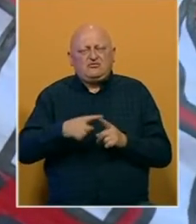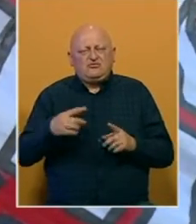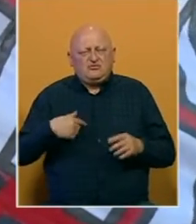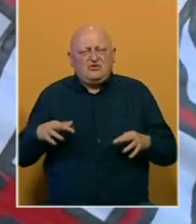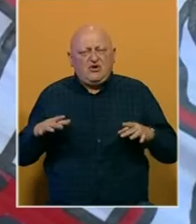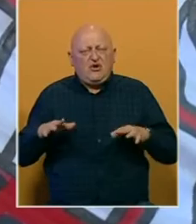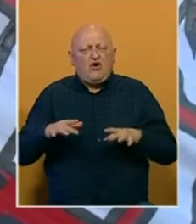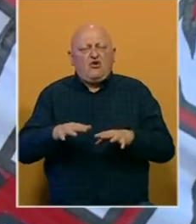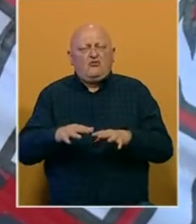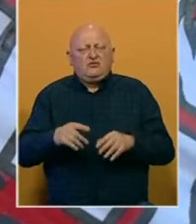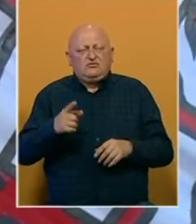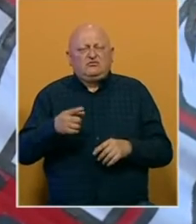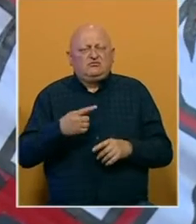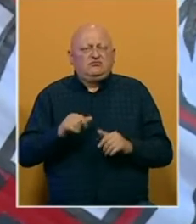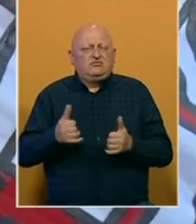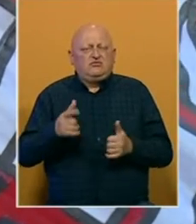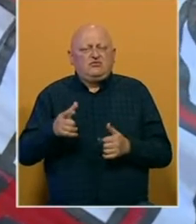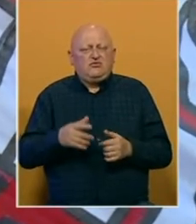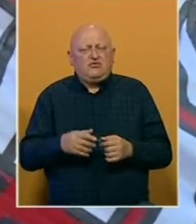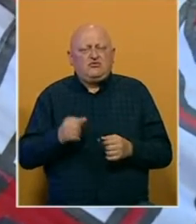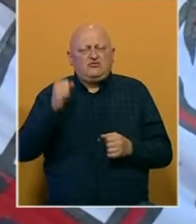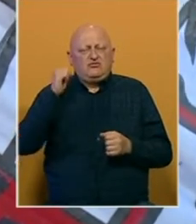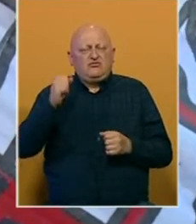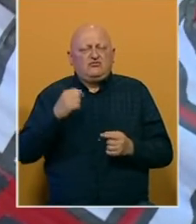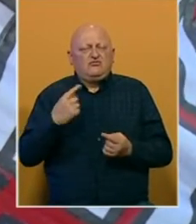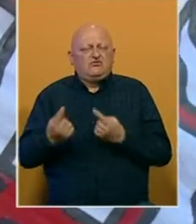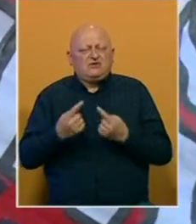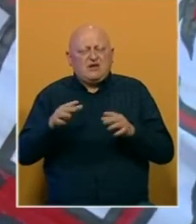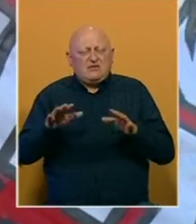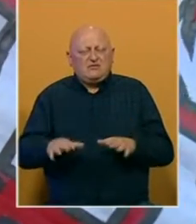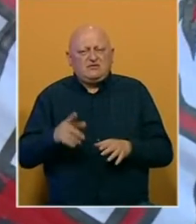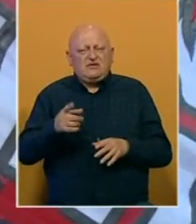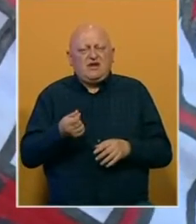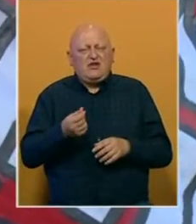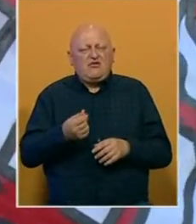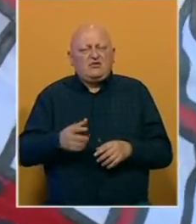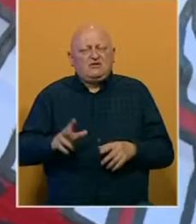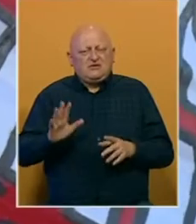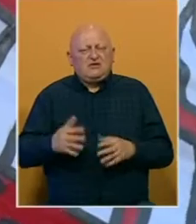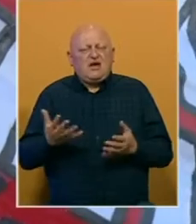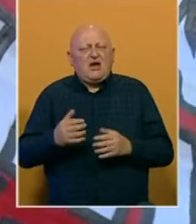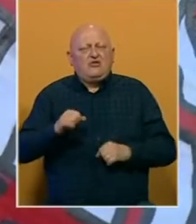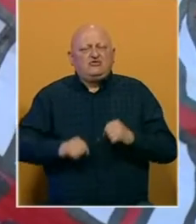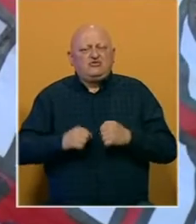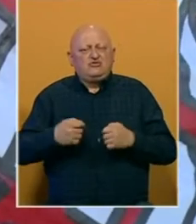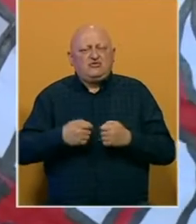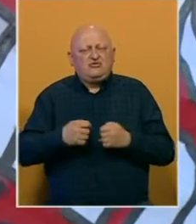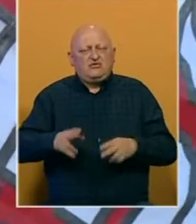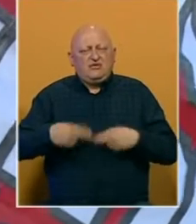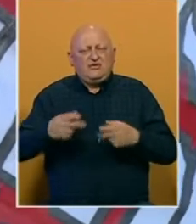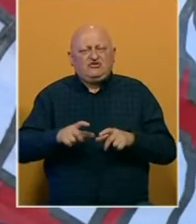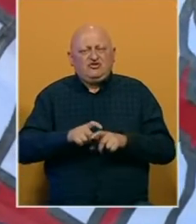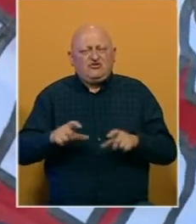okupljamo jer jednostavno u ovom procesu stabilizacije taj novac je neophodan za funkcioniranje klubu odnosno za vraćanje